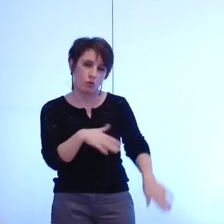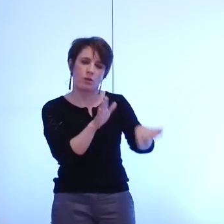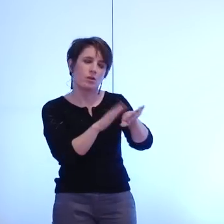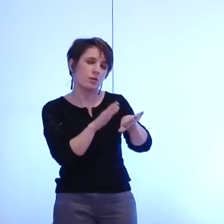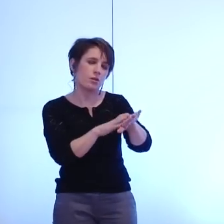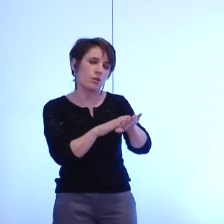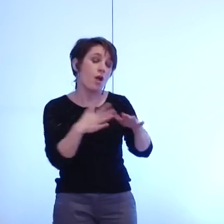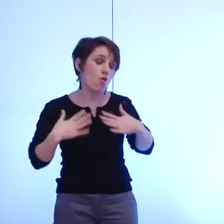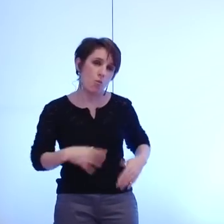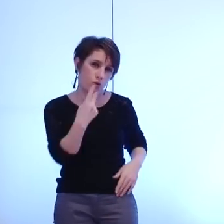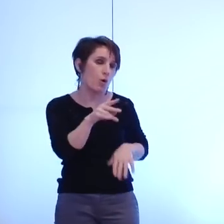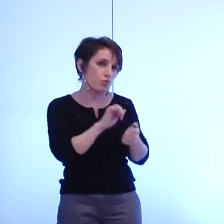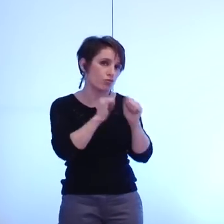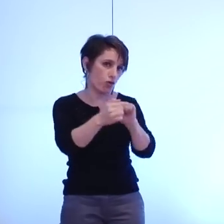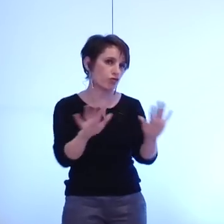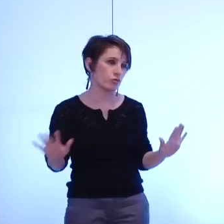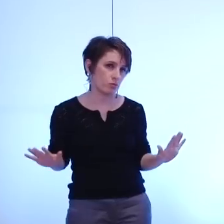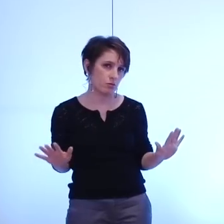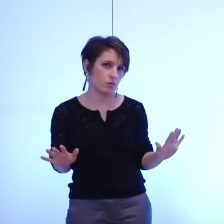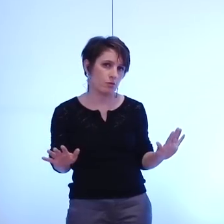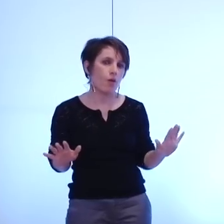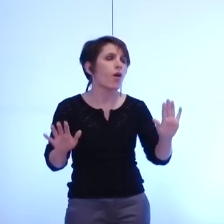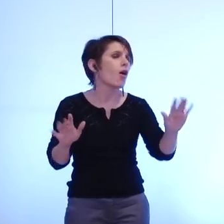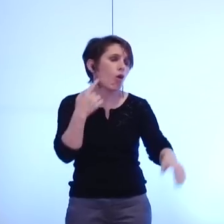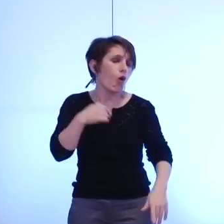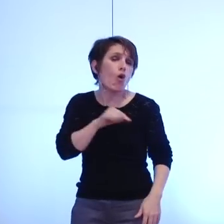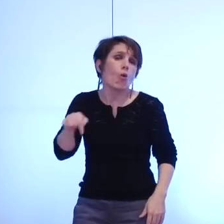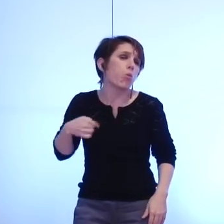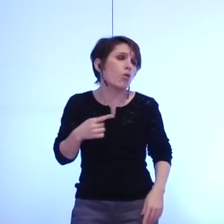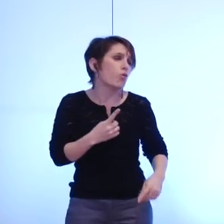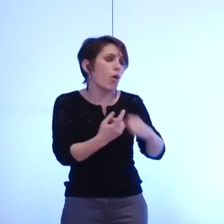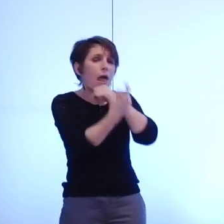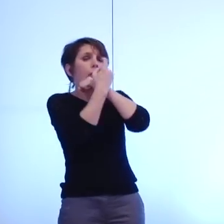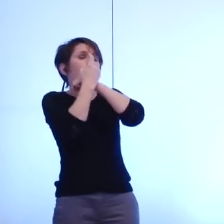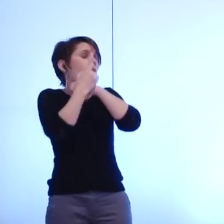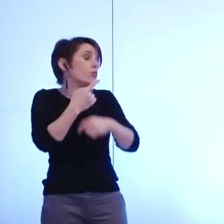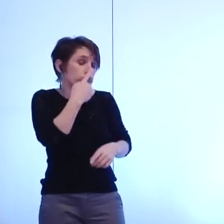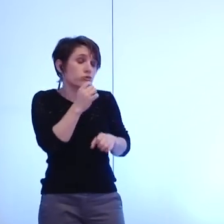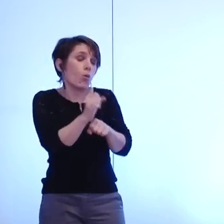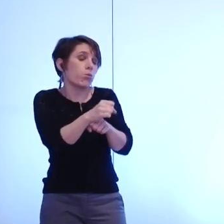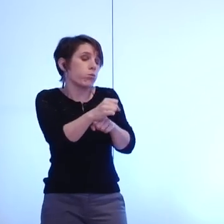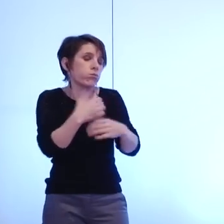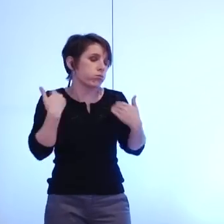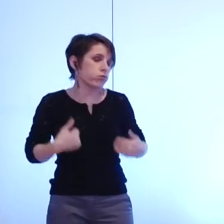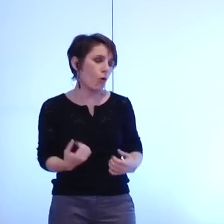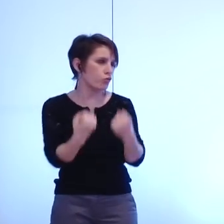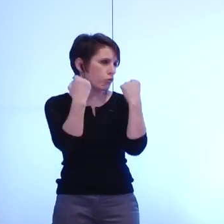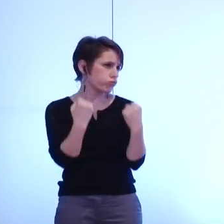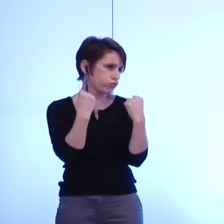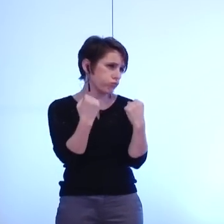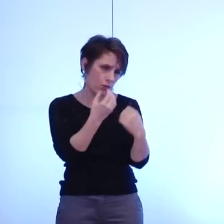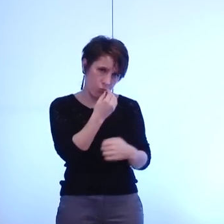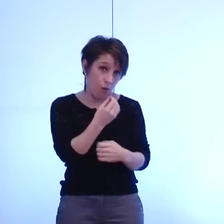votre manière de faire non pas notre égard je vous rassure nous avons le cuir bien tanné mais pour notre intérêt collectif